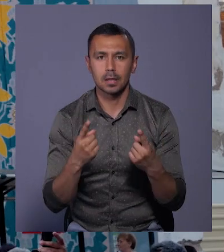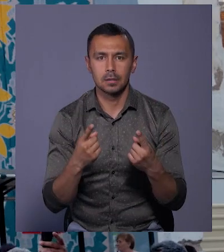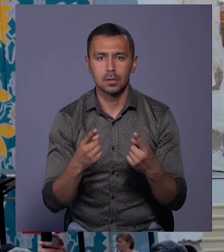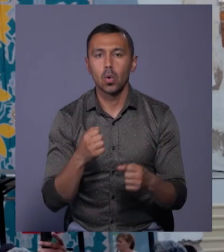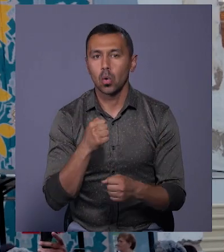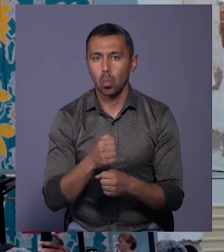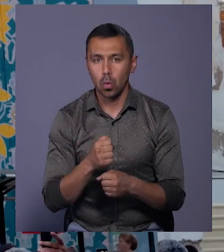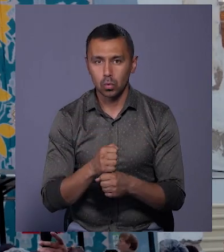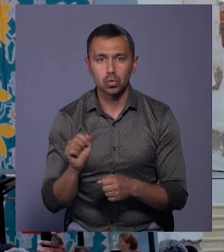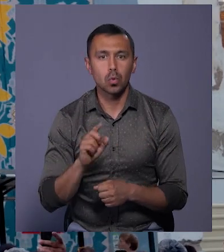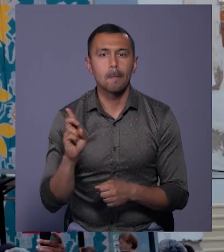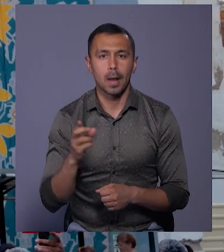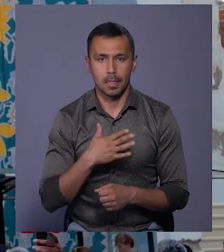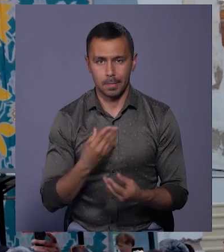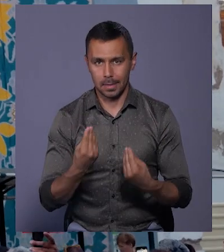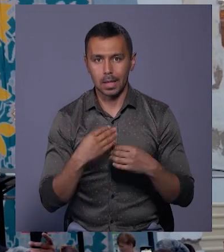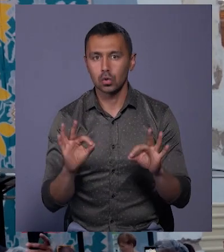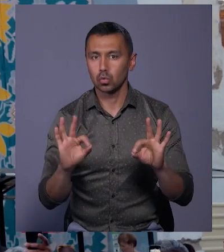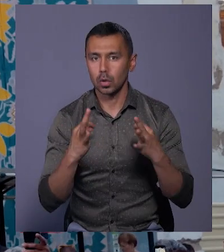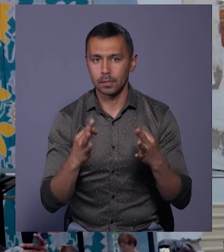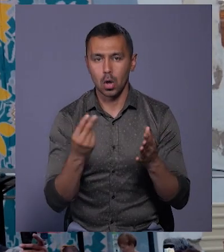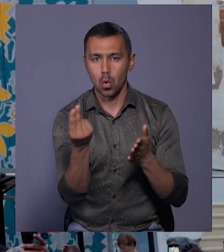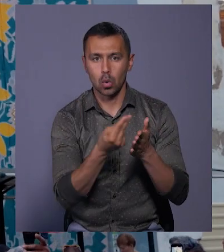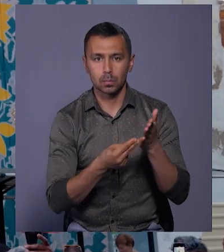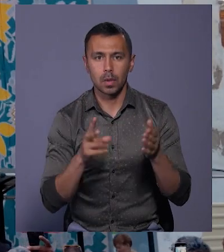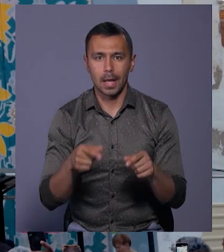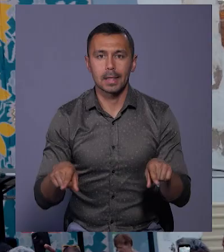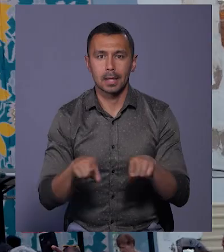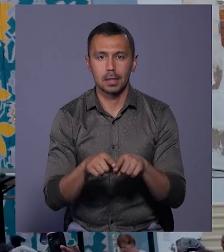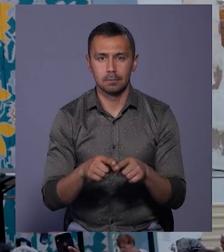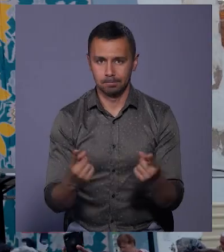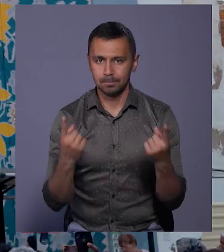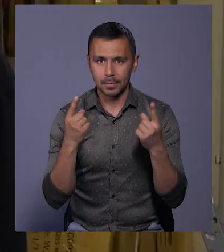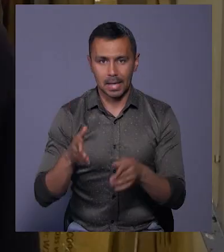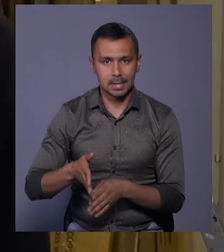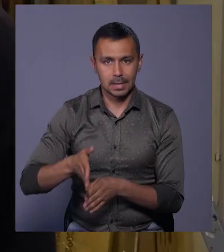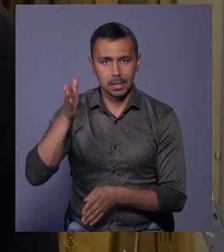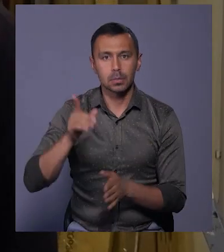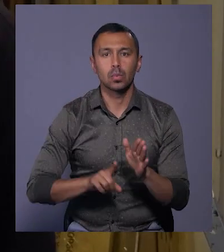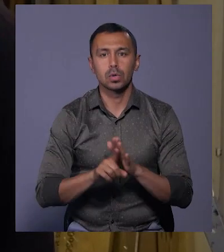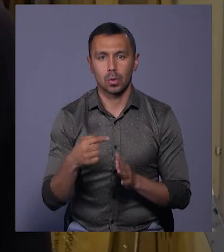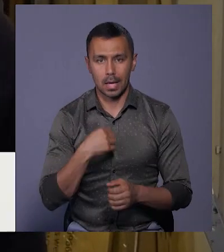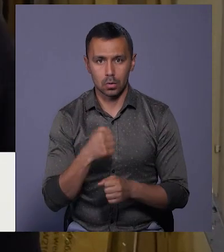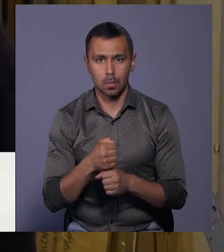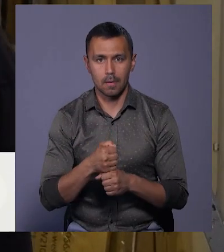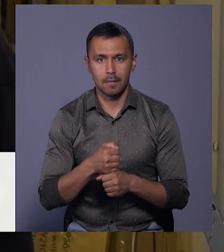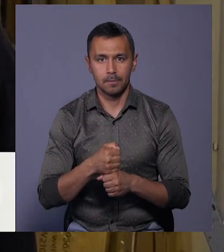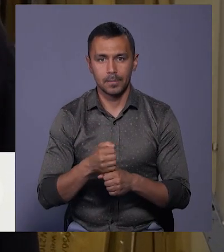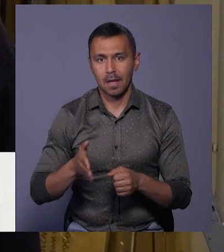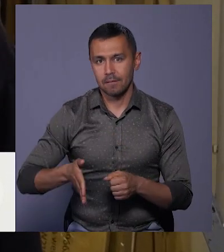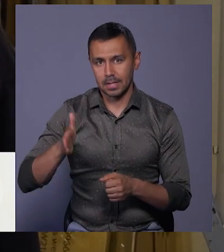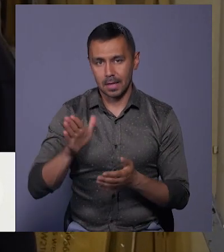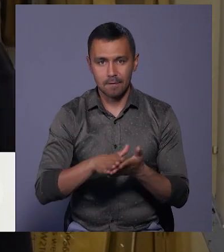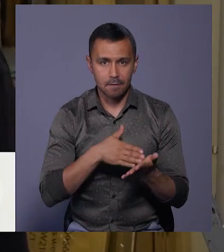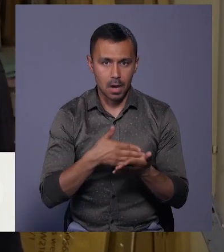роботи, щоб нам дали дозвіл розпису на такій значущій стіні. Спочатку я зробив фасадну фарбу